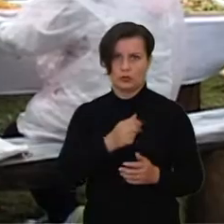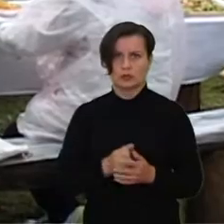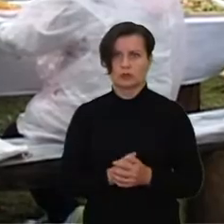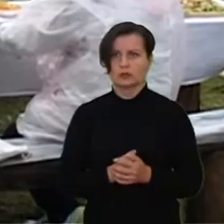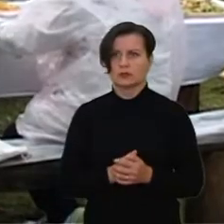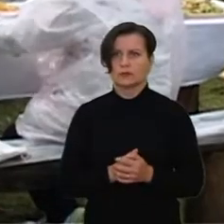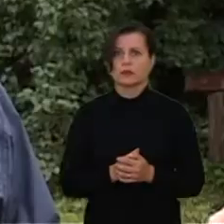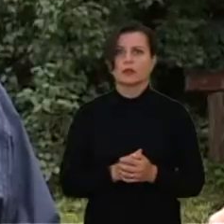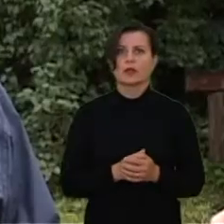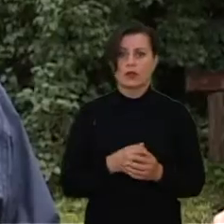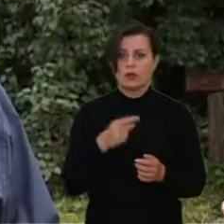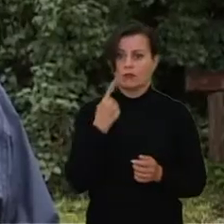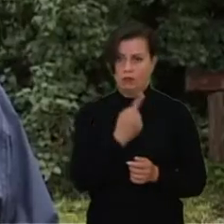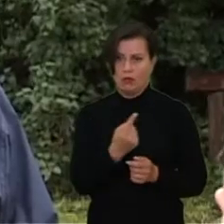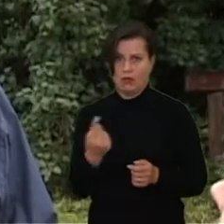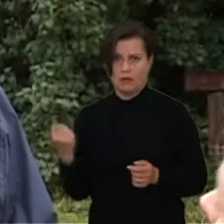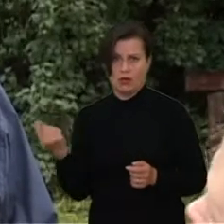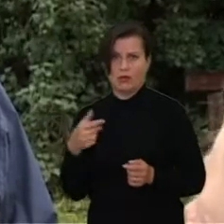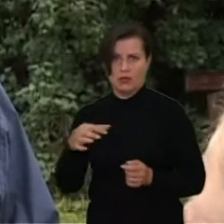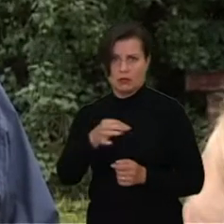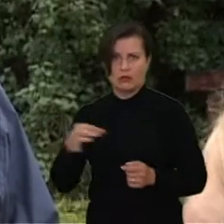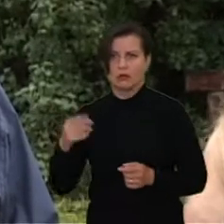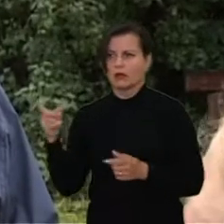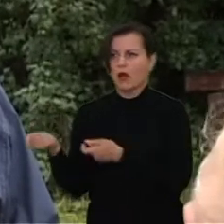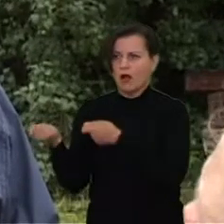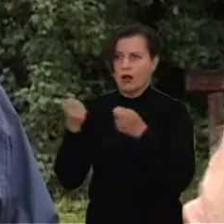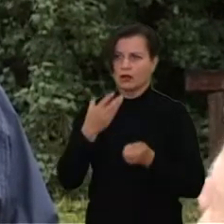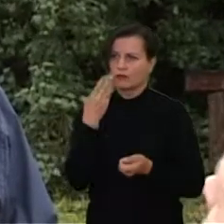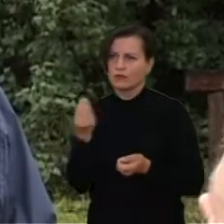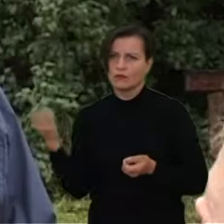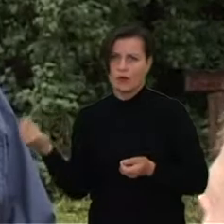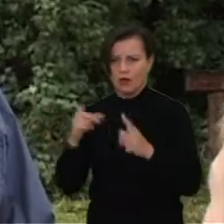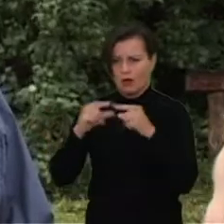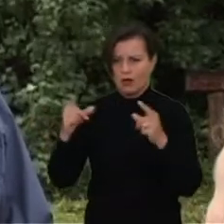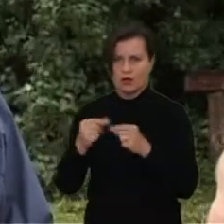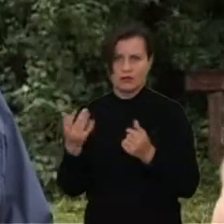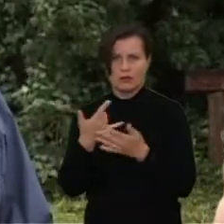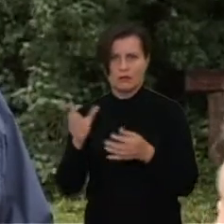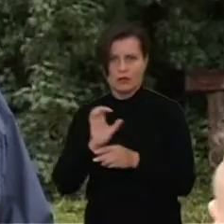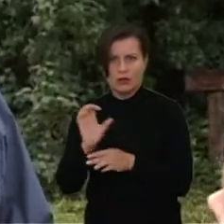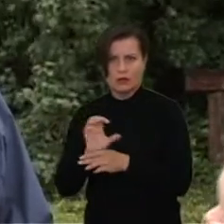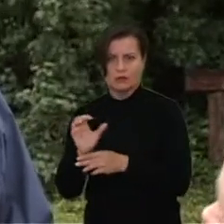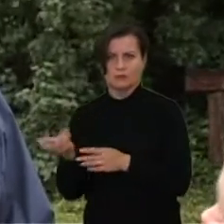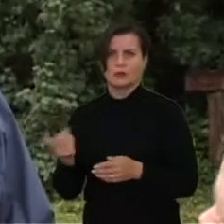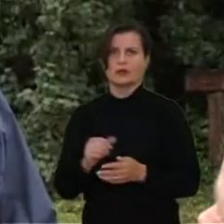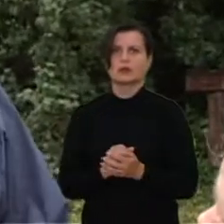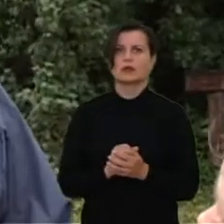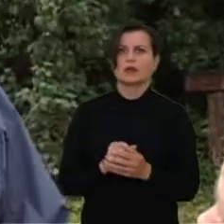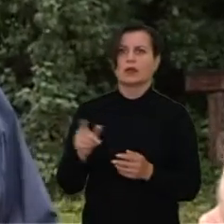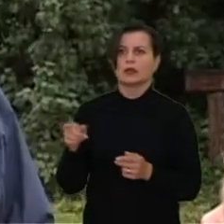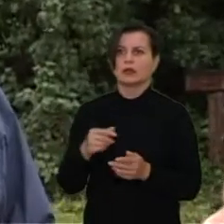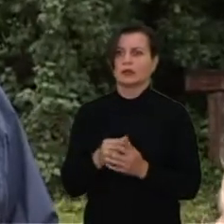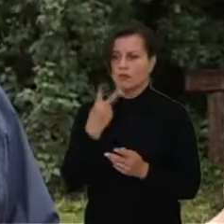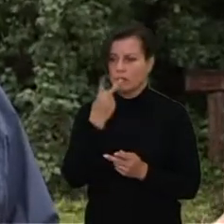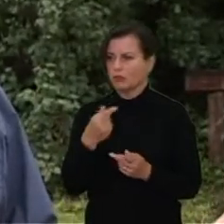Kiekvieno rajono organizacijos, kuriuos atvažiavau, jos atsivežė savo darbelius, tai auksą rankę visi, truputį vieni kitiems